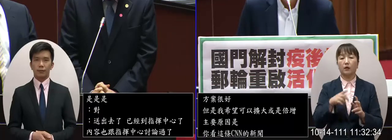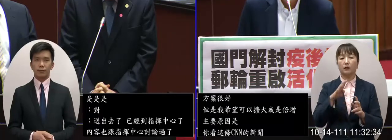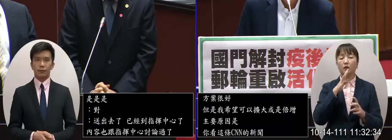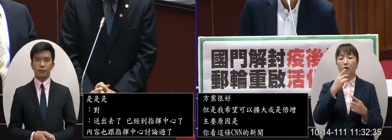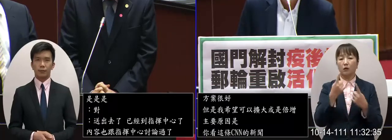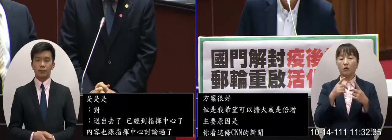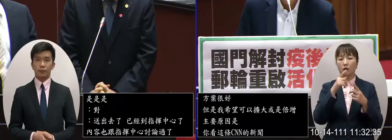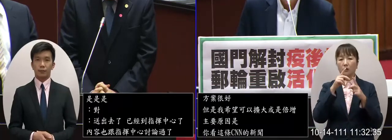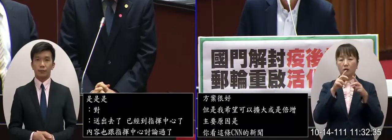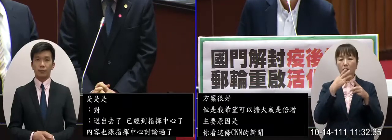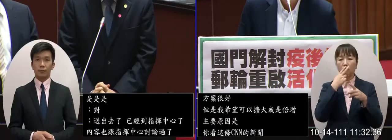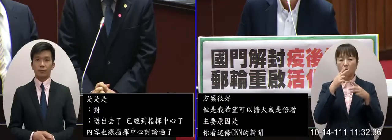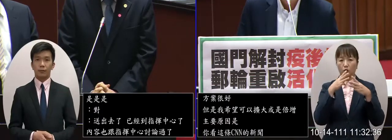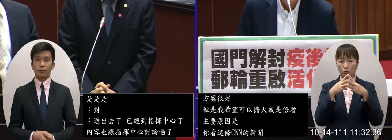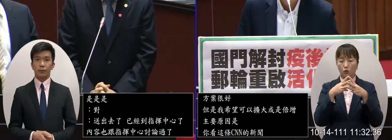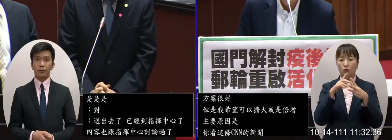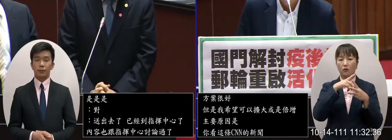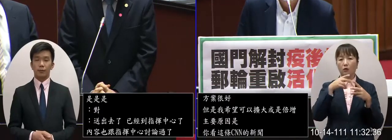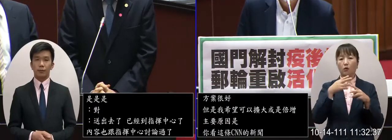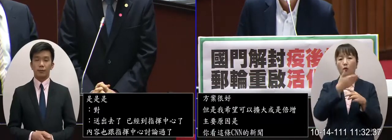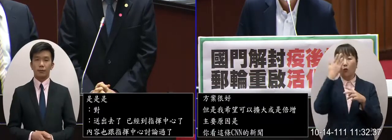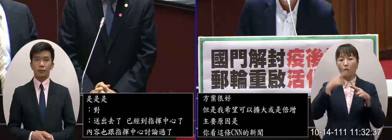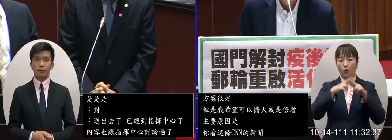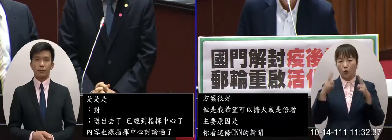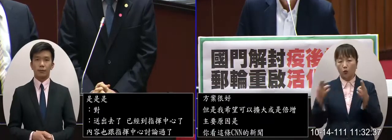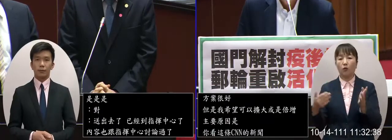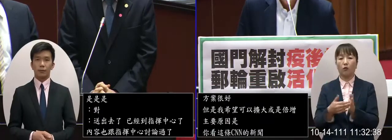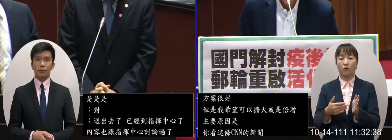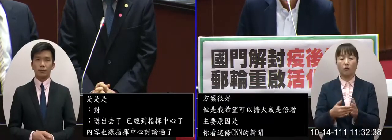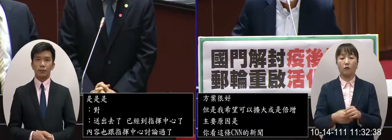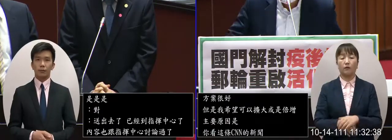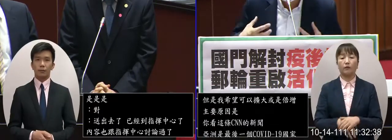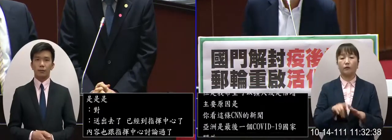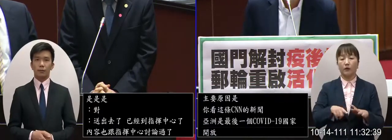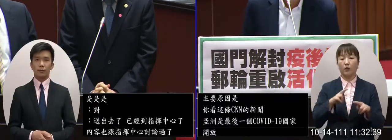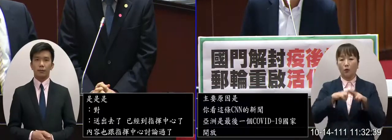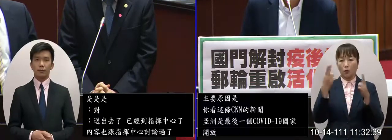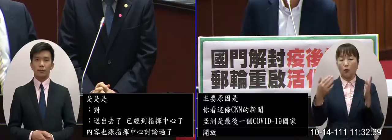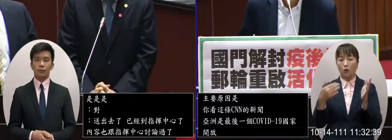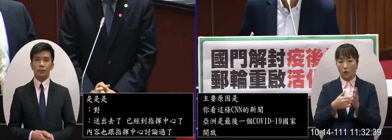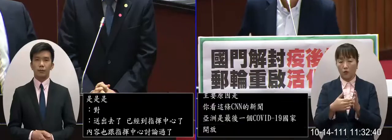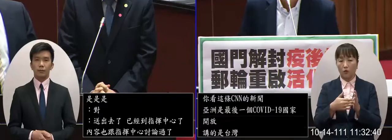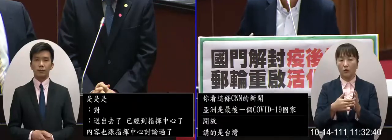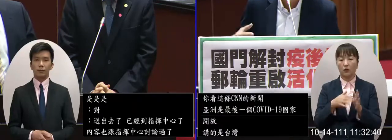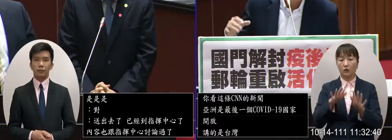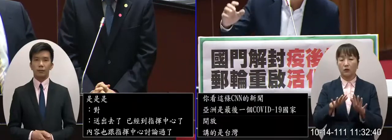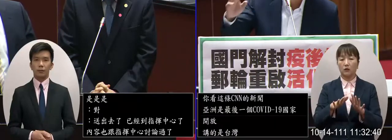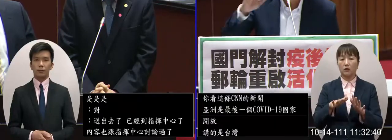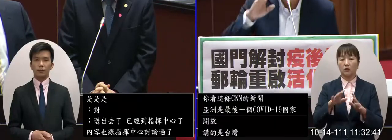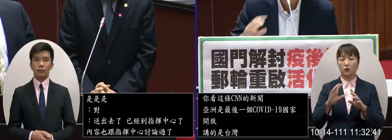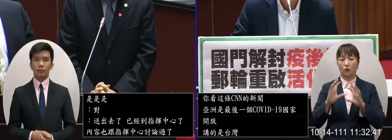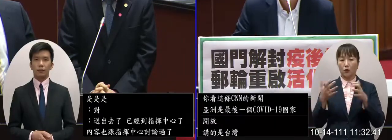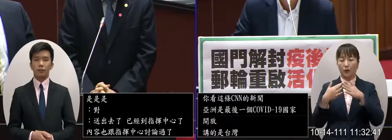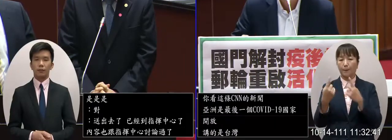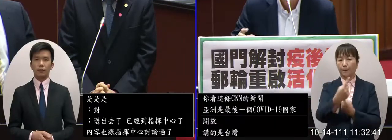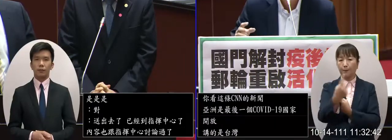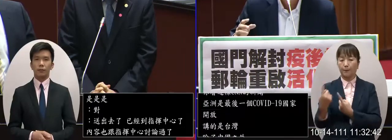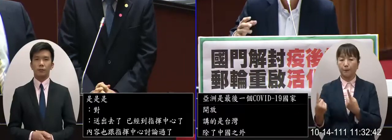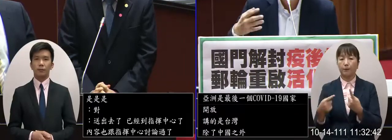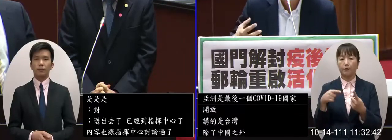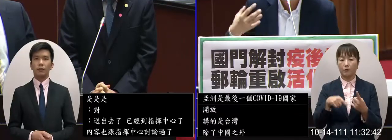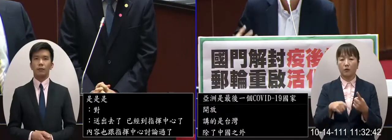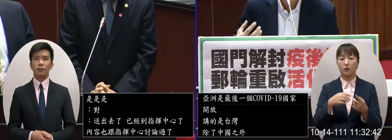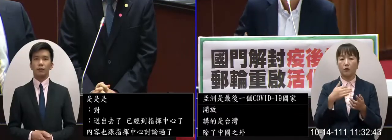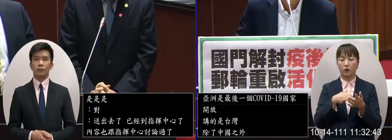很多的亞洲國家都已經開放了觀光旅遊所以我們開放完之後其實我們跟現有的這些國家比起來我們